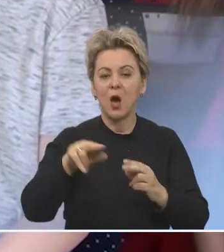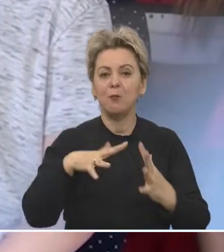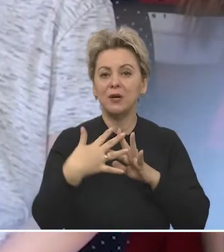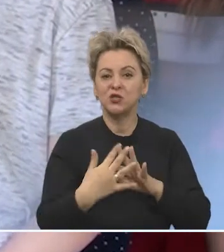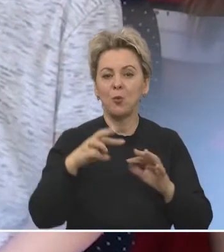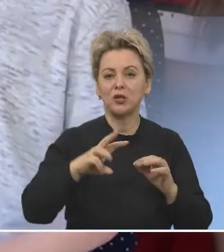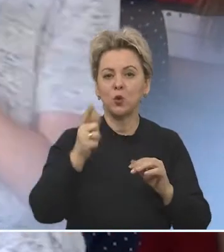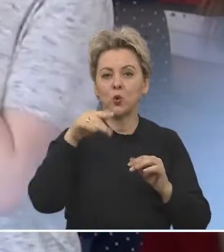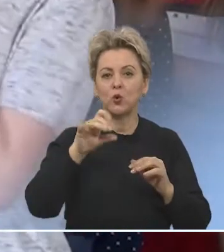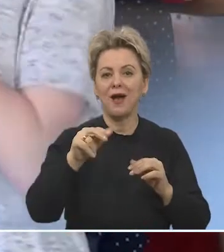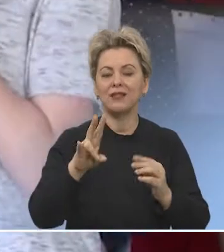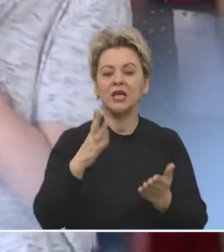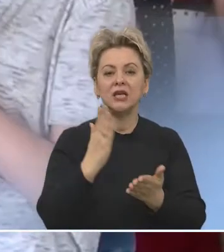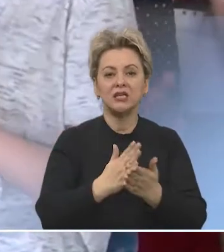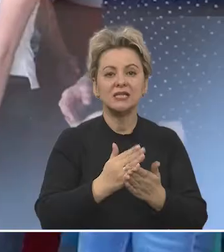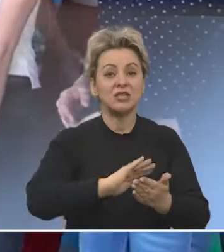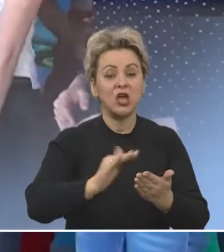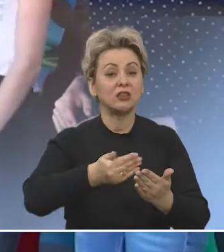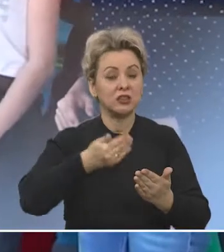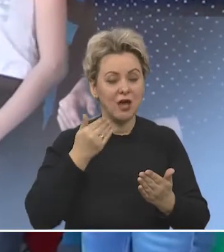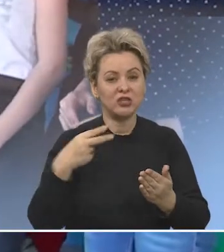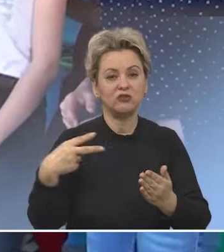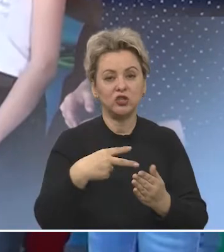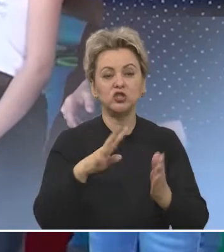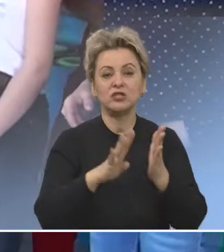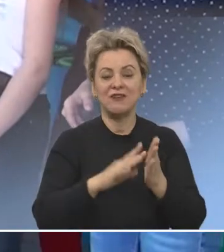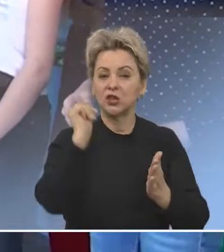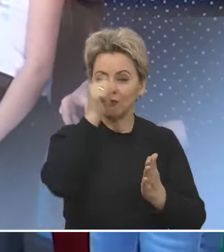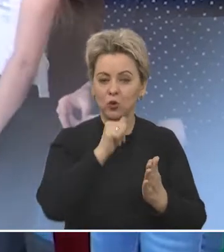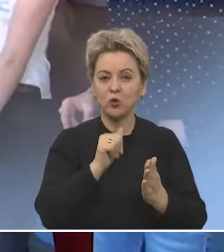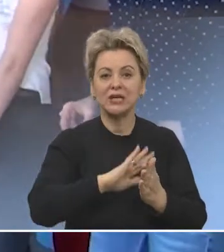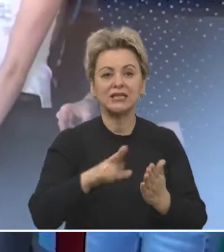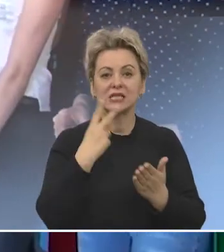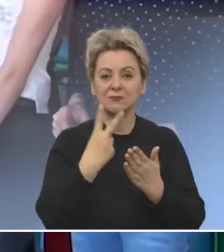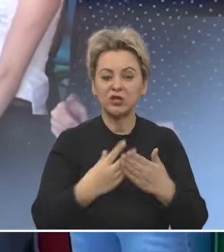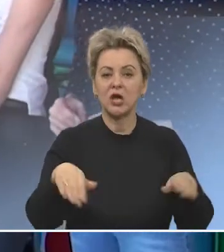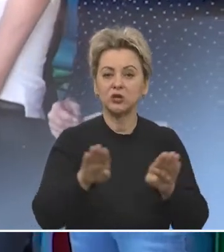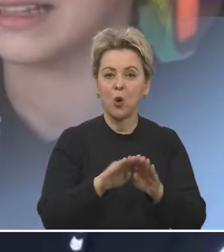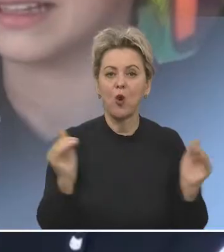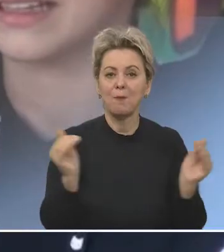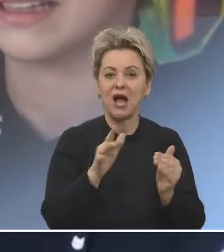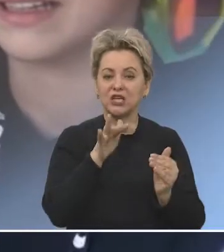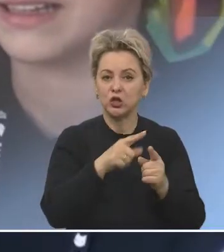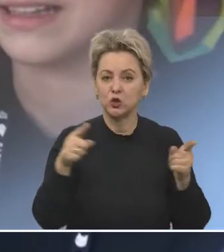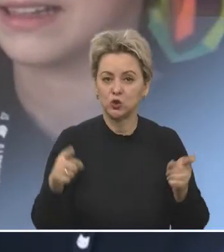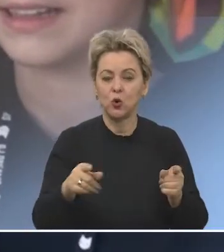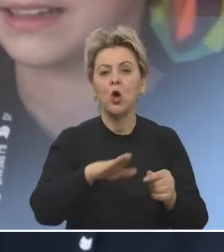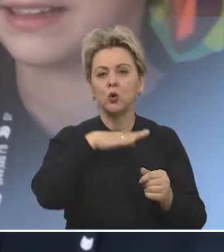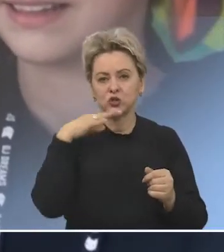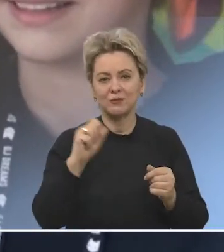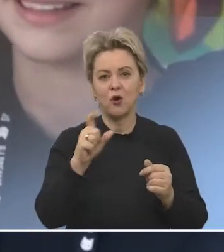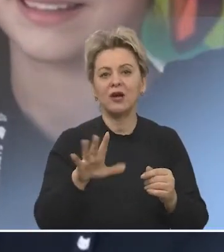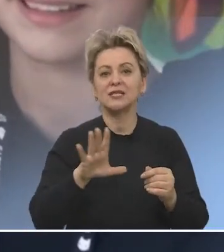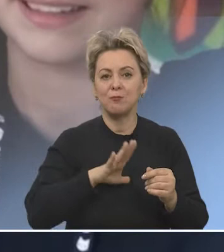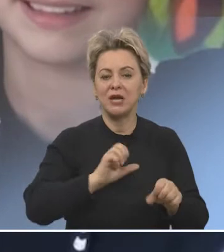стендап в поселке Матвеев-Курган существует сравнительно недавно, с 2009 года. Но несмотря на такой маленький срок, уже